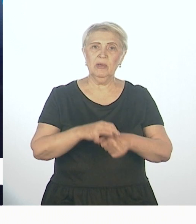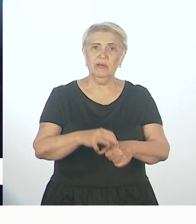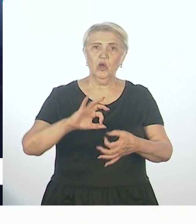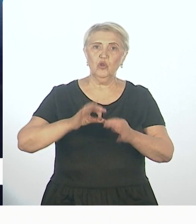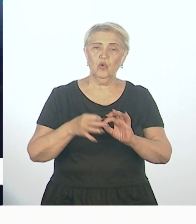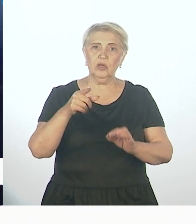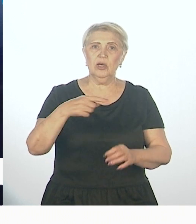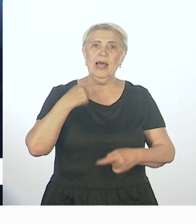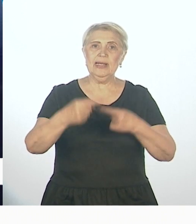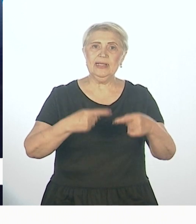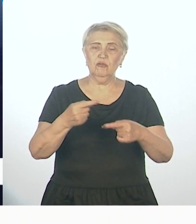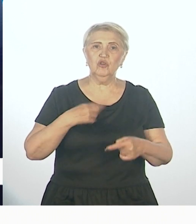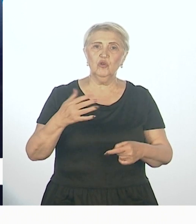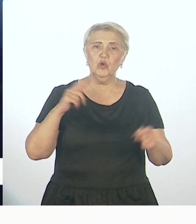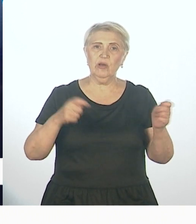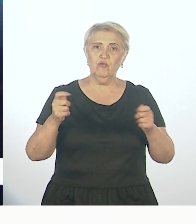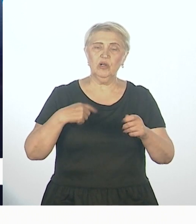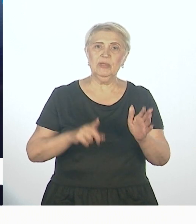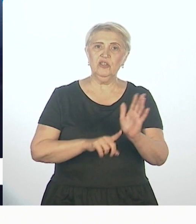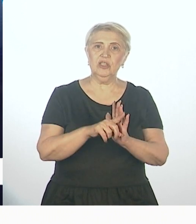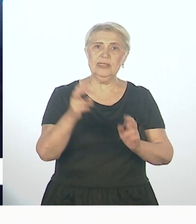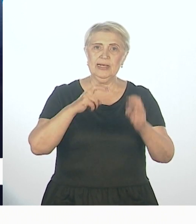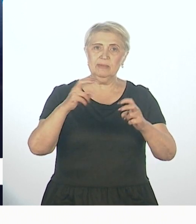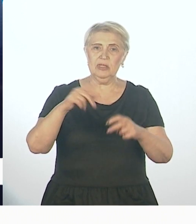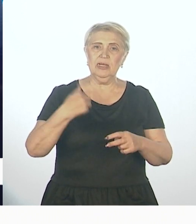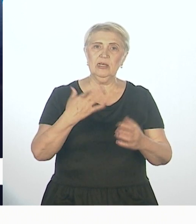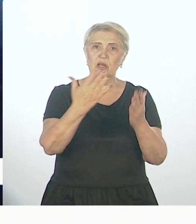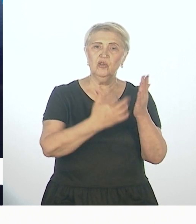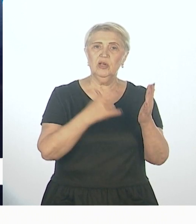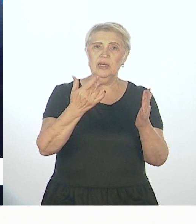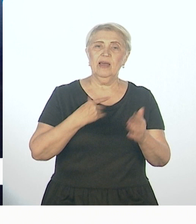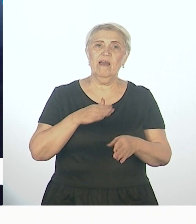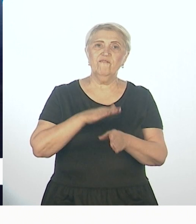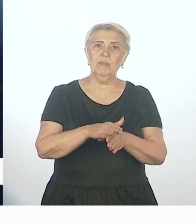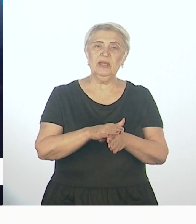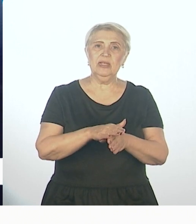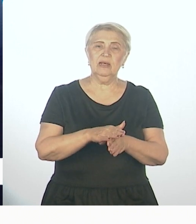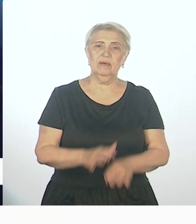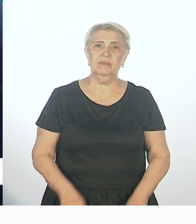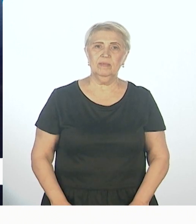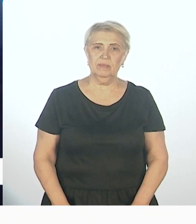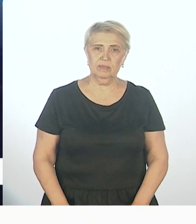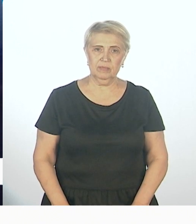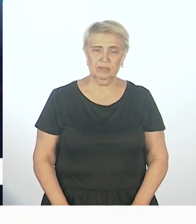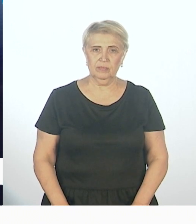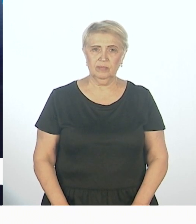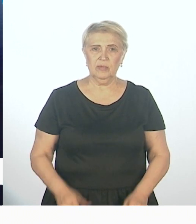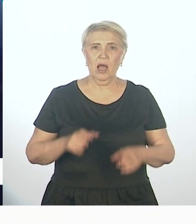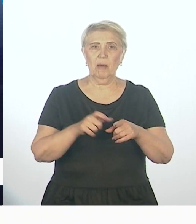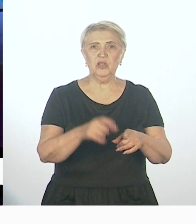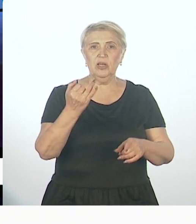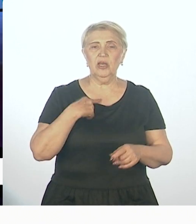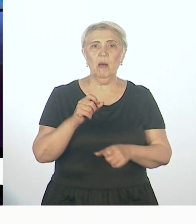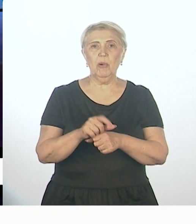следующий форум, наверное, начинался с рассмотрения резолюции и выполненных, так сказать, обещаний и